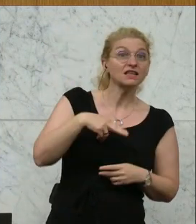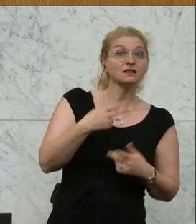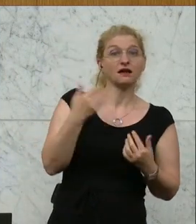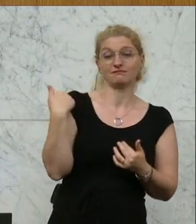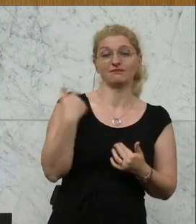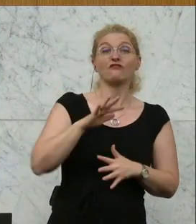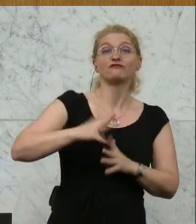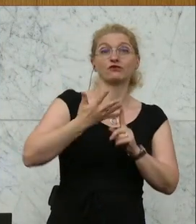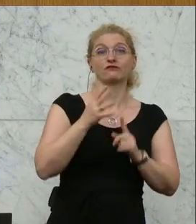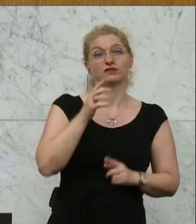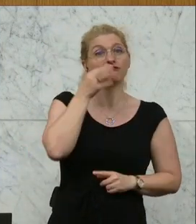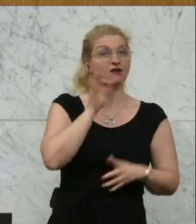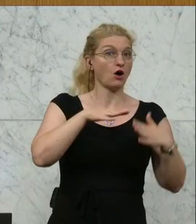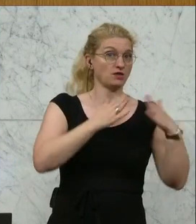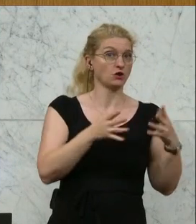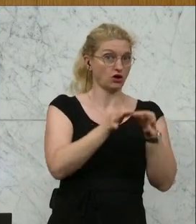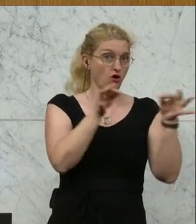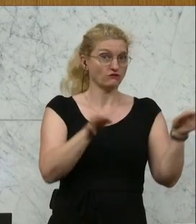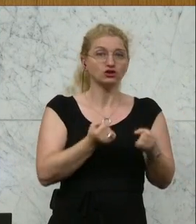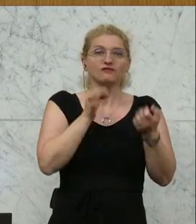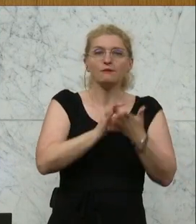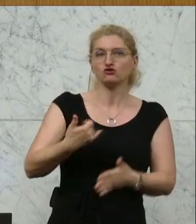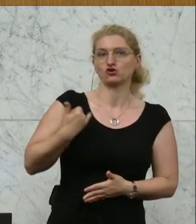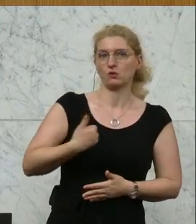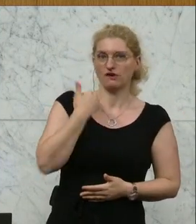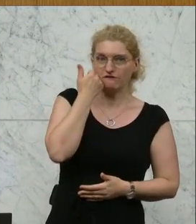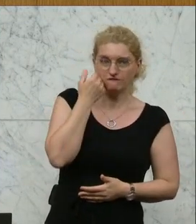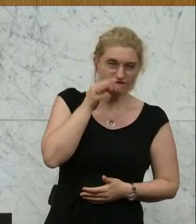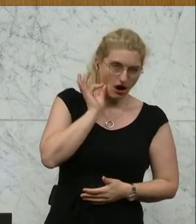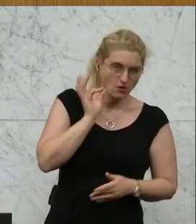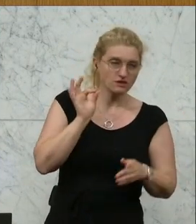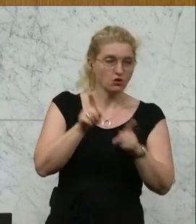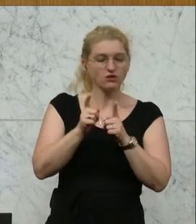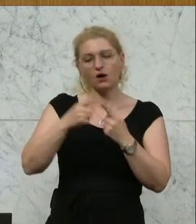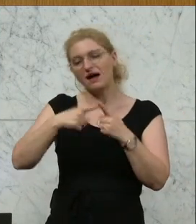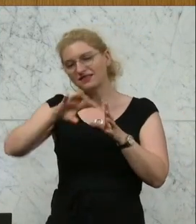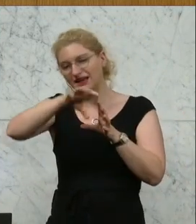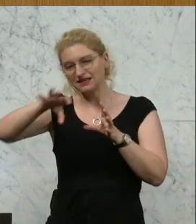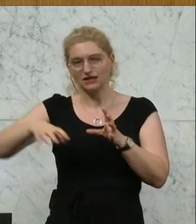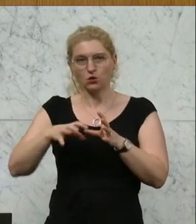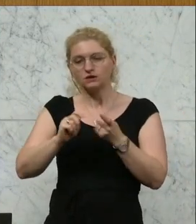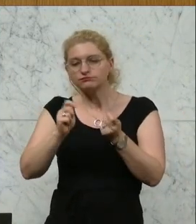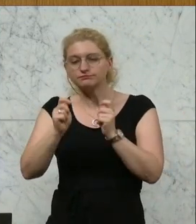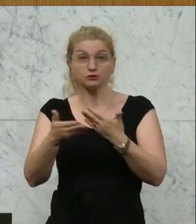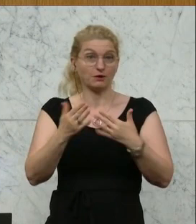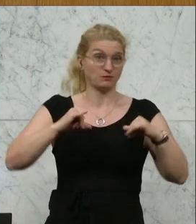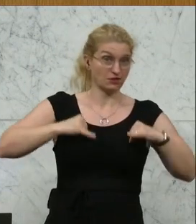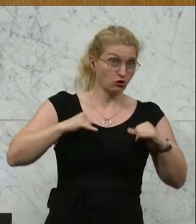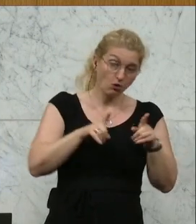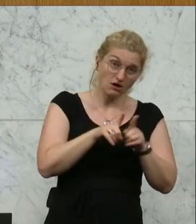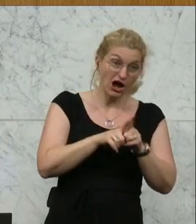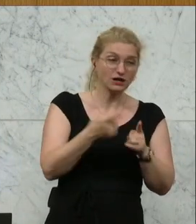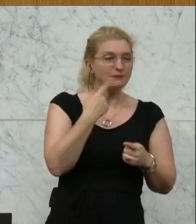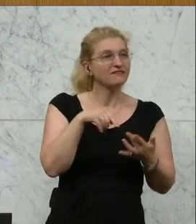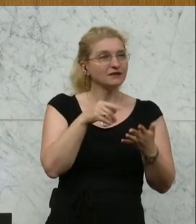eröffnet, auch mit Schwerpunkt auf junge Frauen. Und auch in anderen Regionen tut sich etwas, wie beispielsweise Tirol. Aber wir sind noch